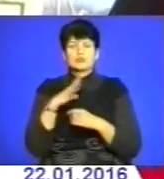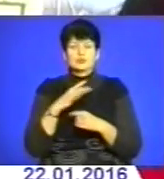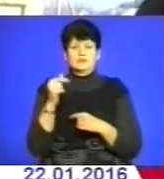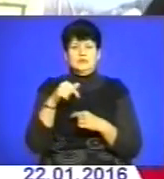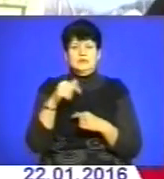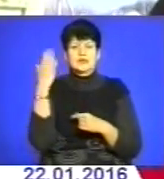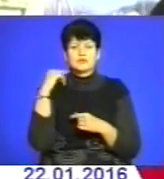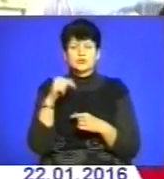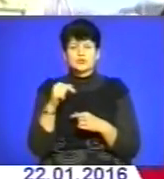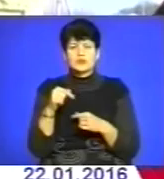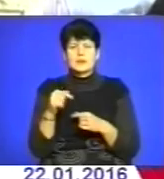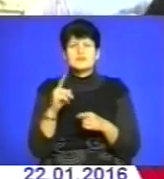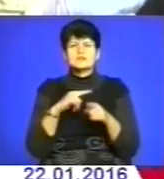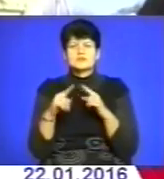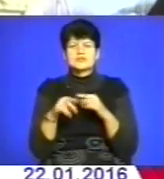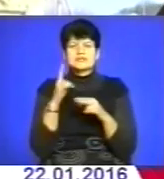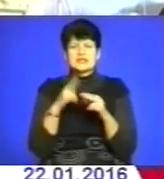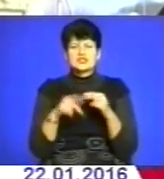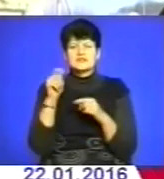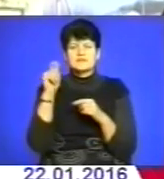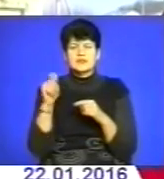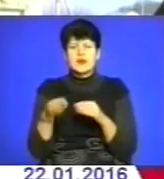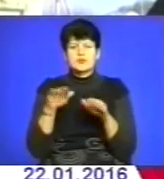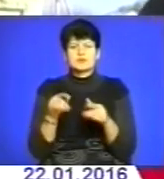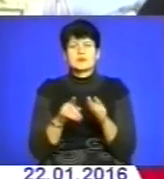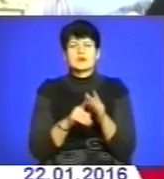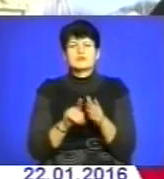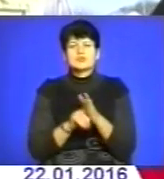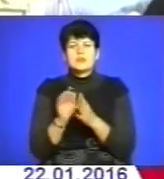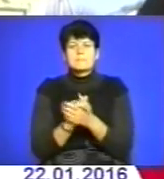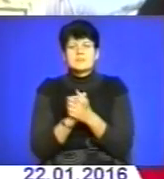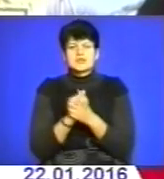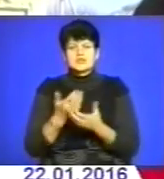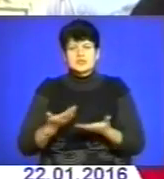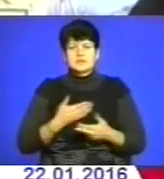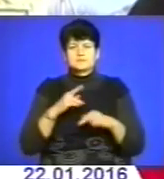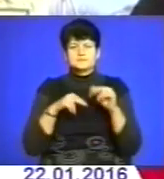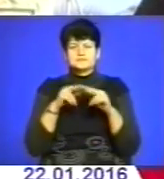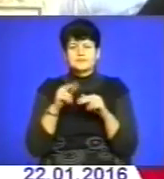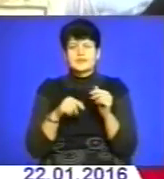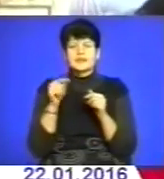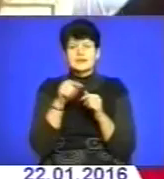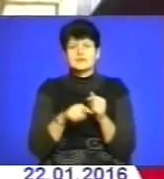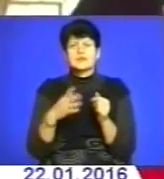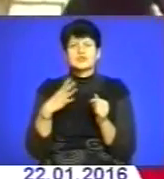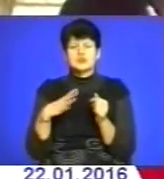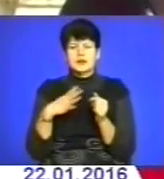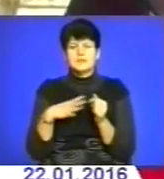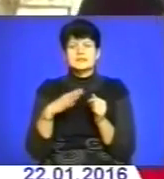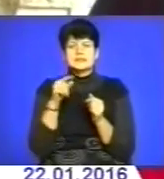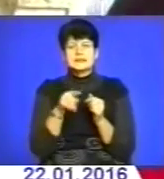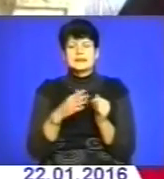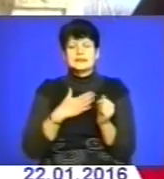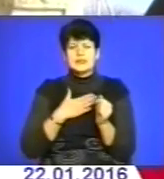Хай би скорше скінчилася війна, а потім почалися мирне диття, що ми її розбудовували. На то ми і чекаємо, зато наші